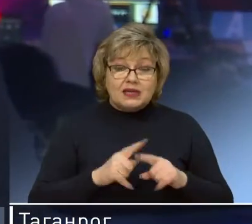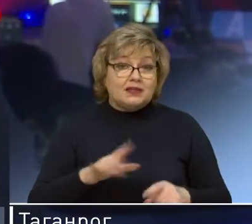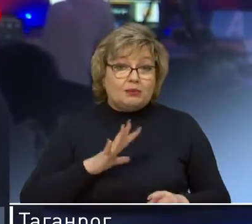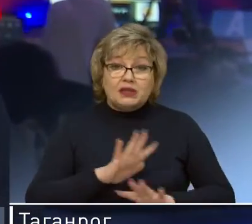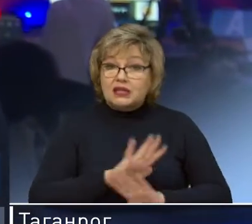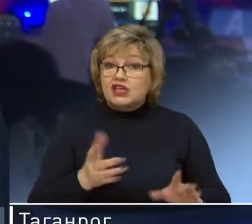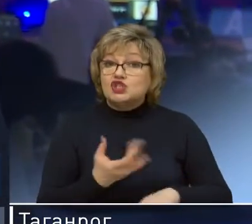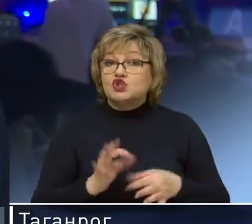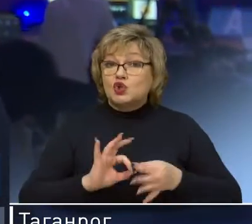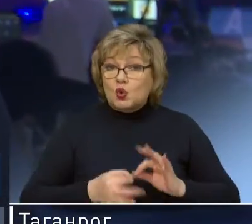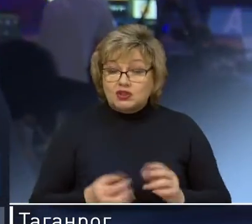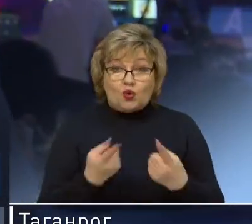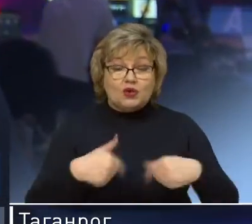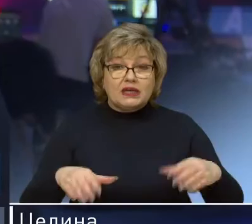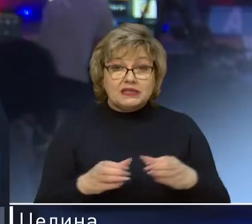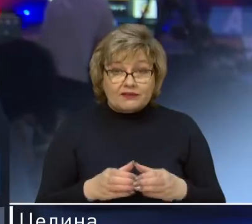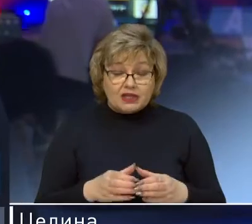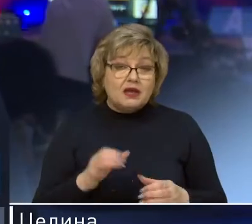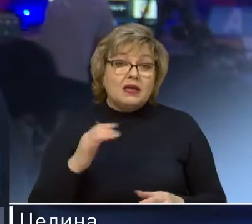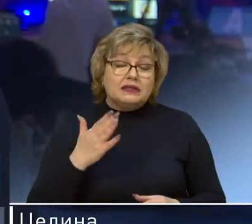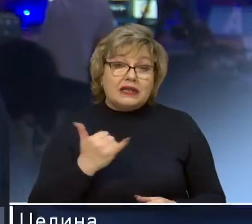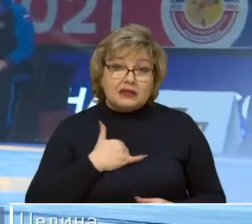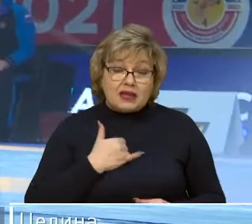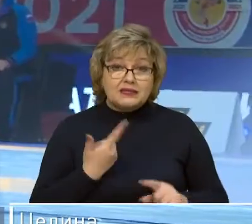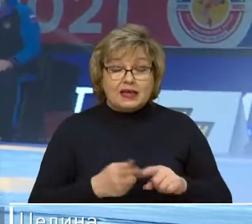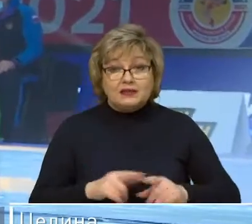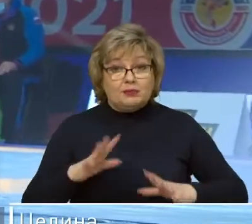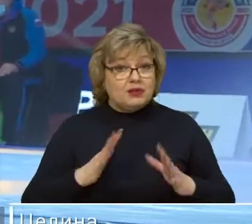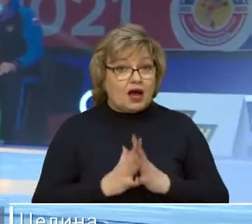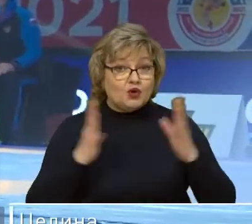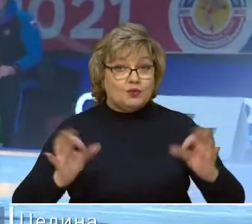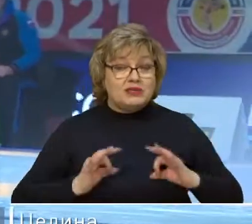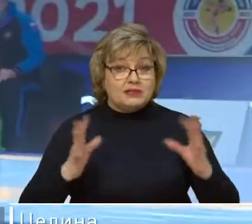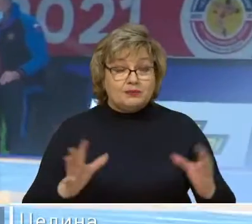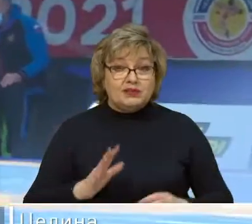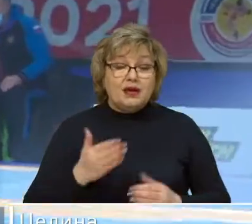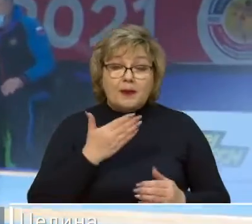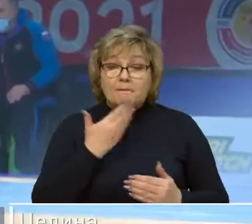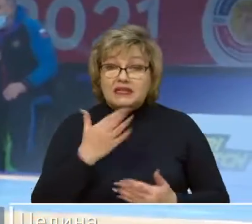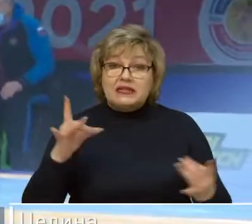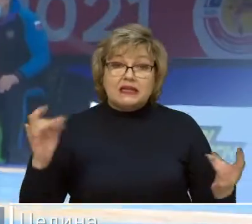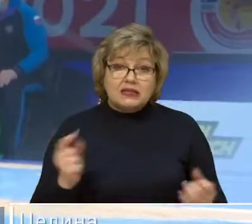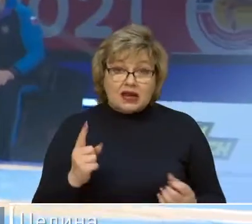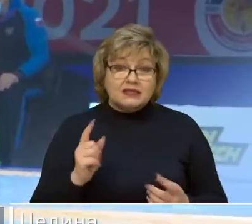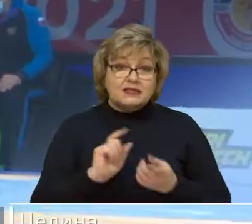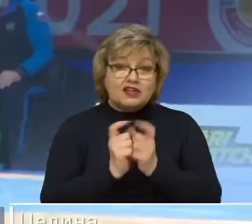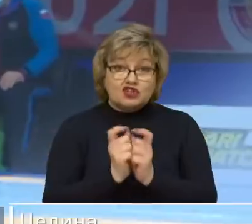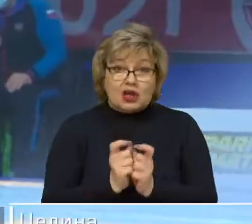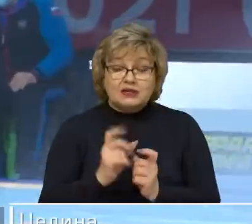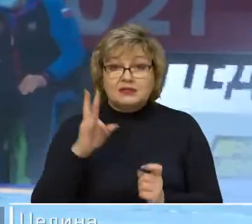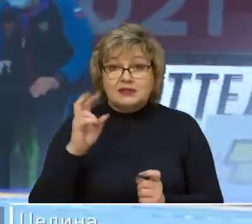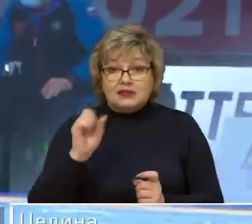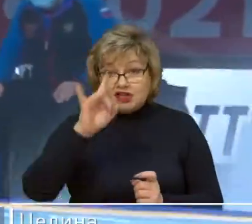сложно организовать. Но на самом деле для нас это огромное событие. Последний раз сильнейшие борцы страны сражались на